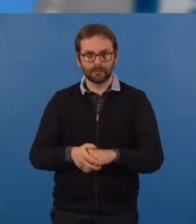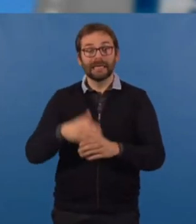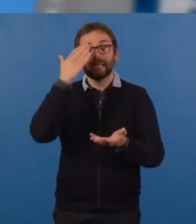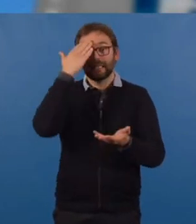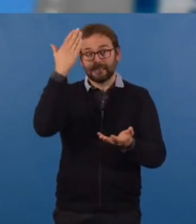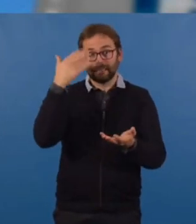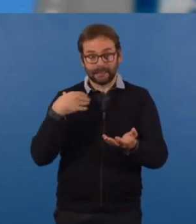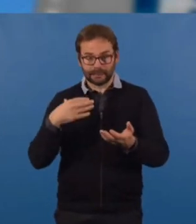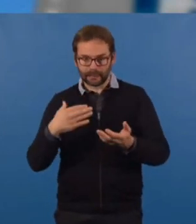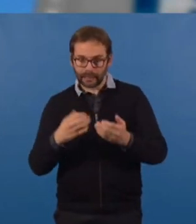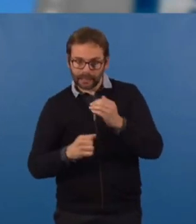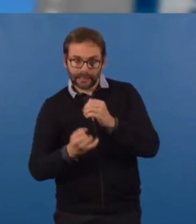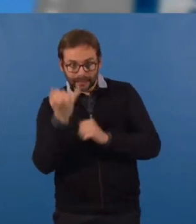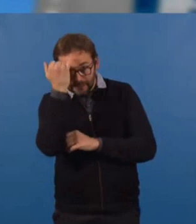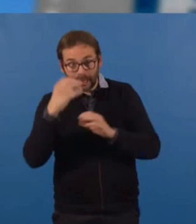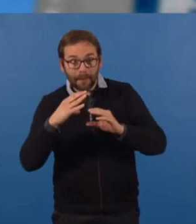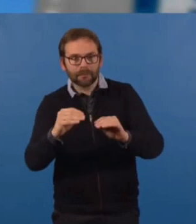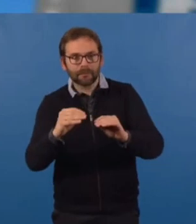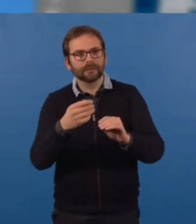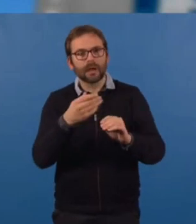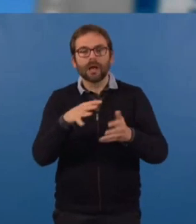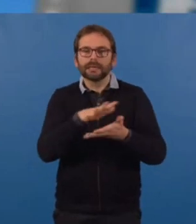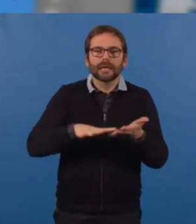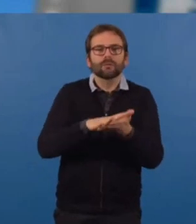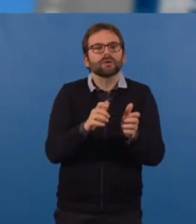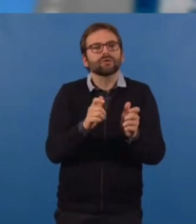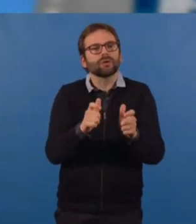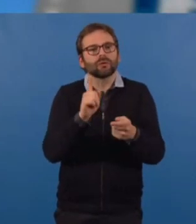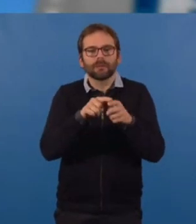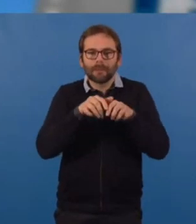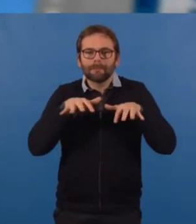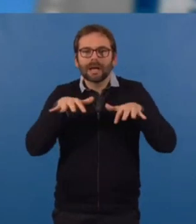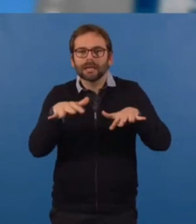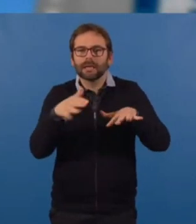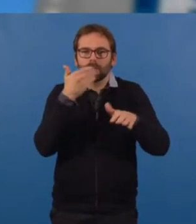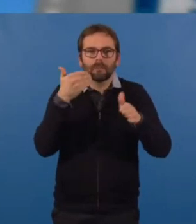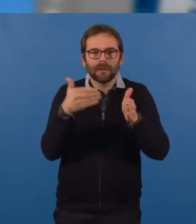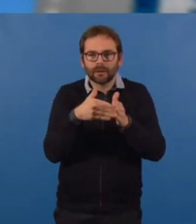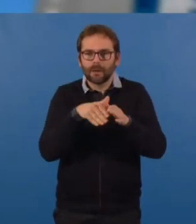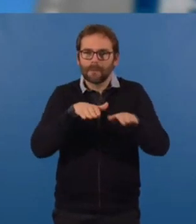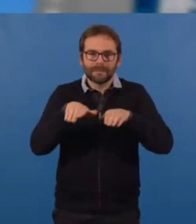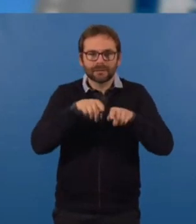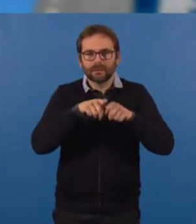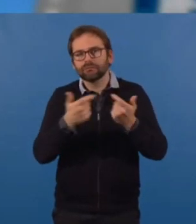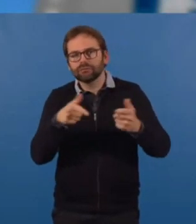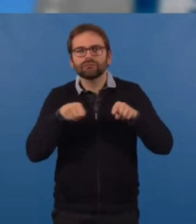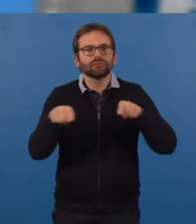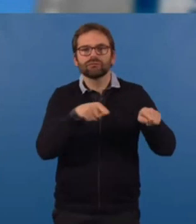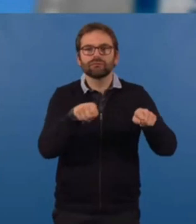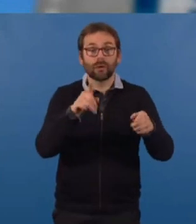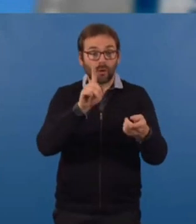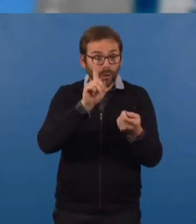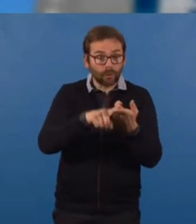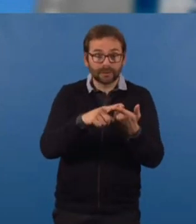concrétisait, elle serait une chance pour notre territoire, pour un meilleur maillage territorial multimodal de transport qui mettrait